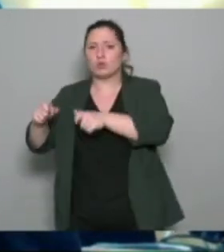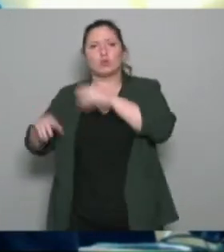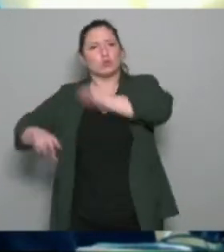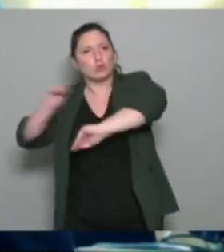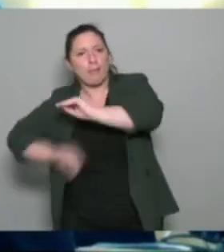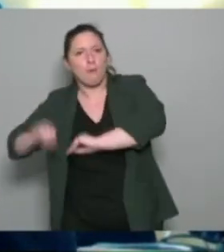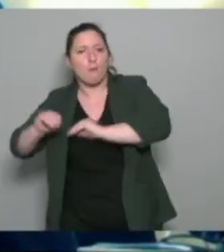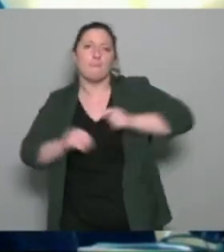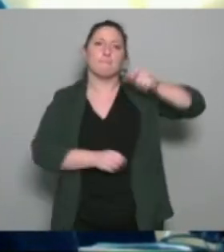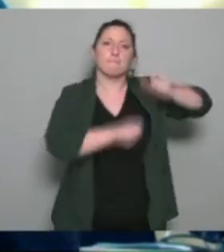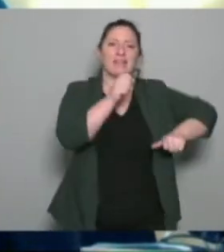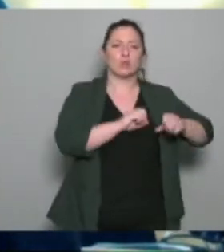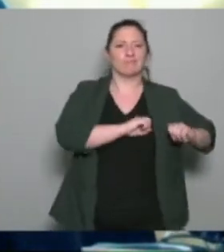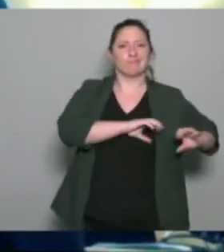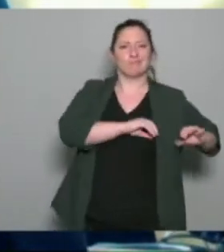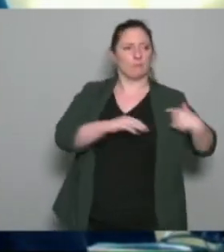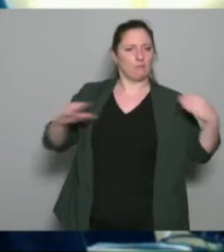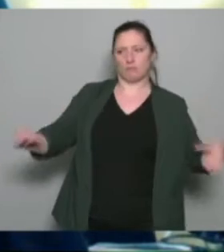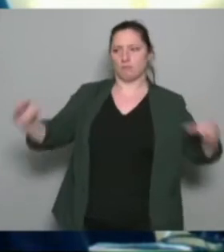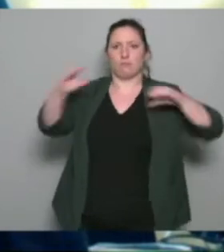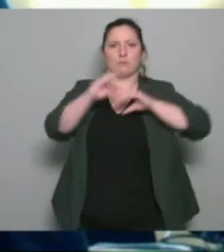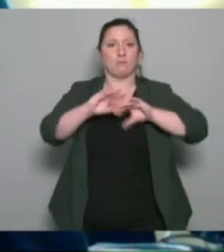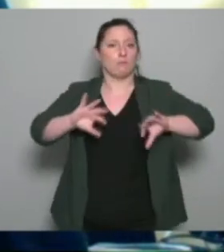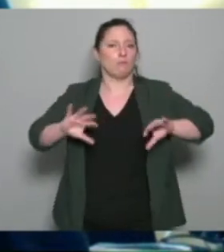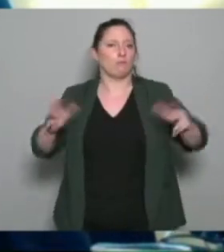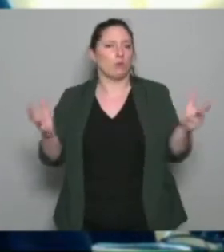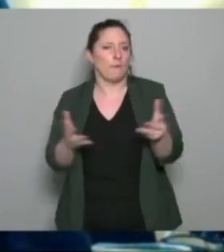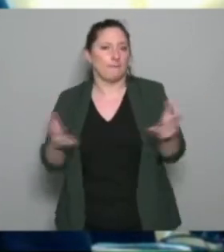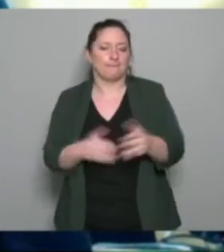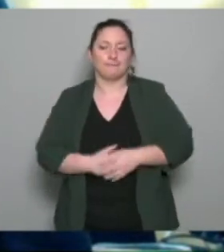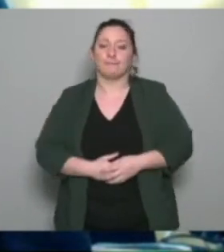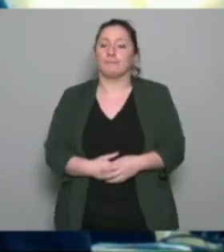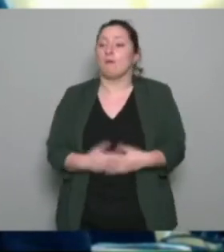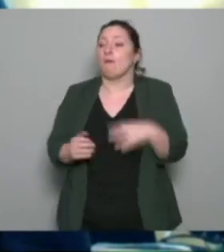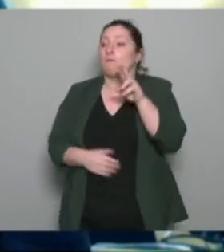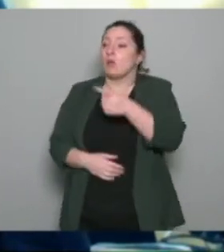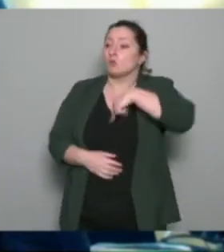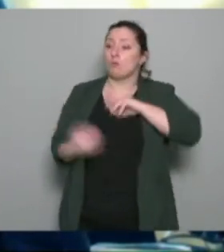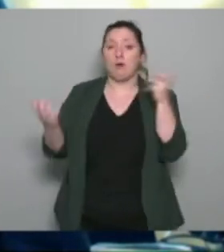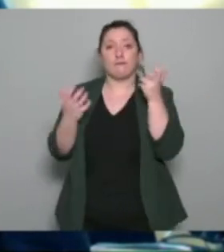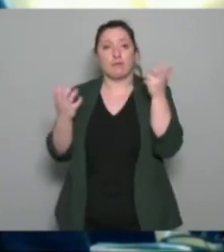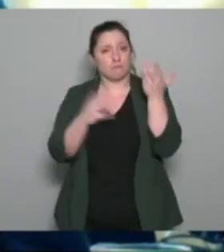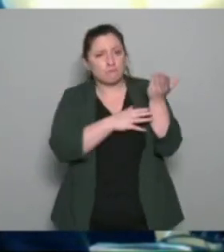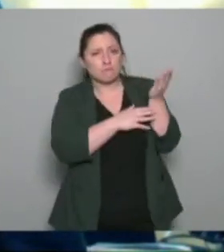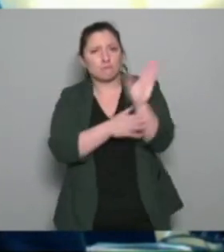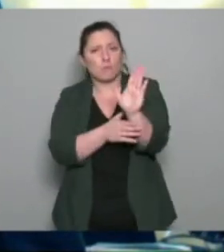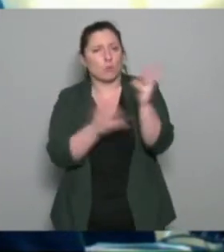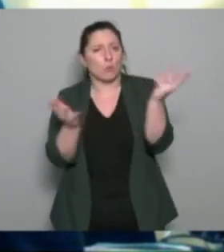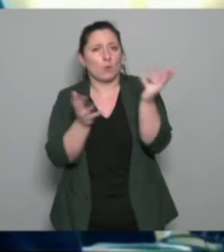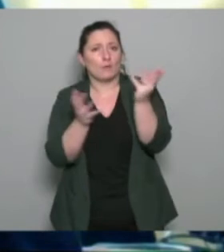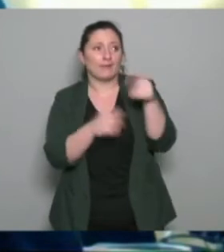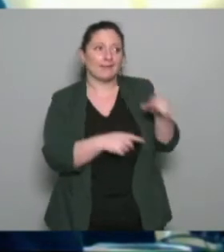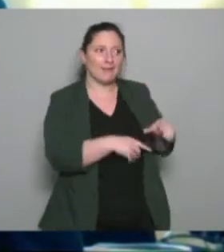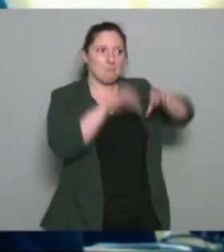charge des patients en sachant qu'effectivement ce qu'on voulait aussi démontrer c'est la place de l'enseignant à pas dans le parcours de la prise en charge de